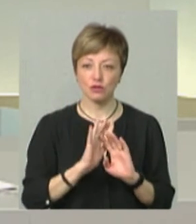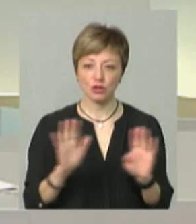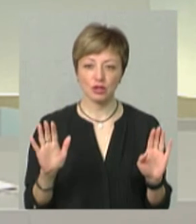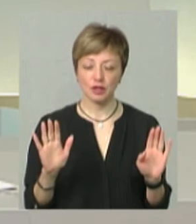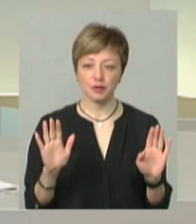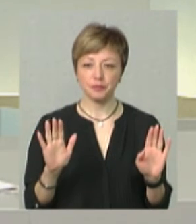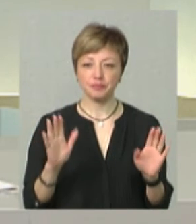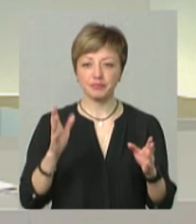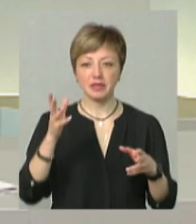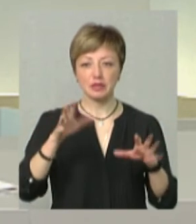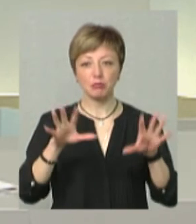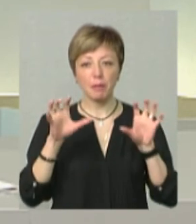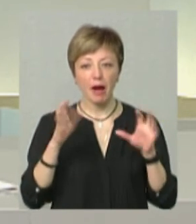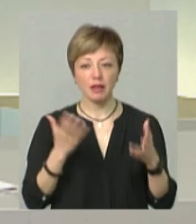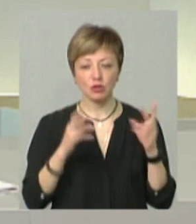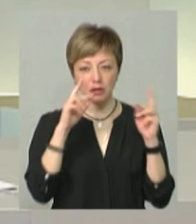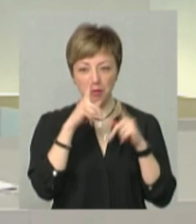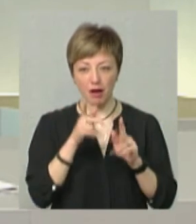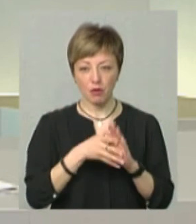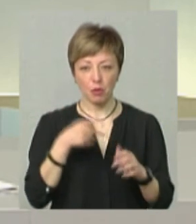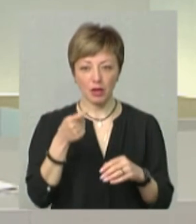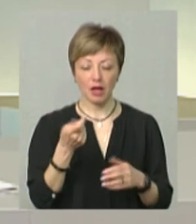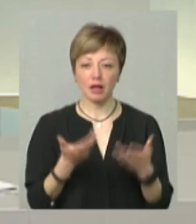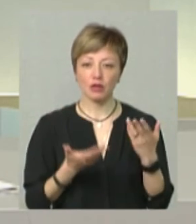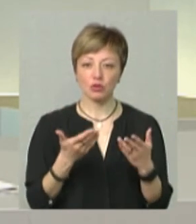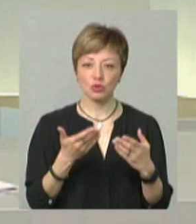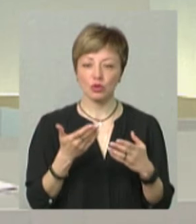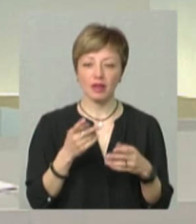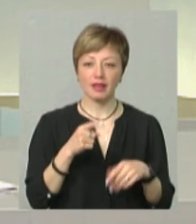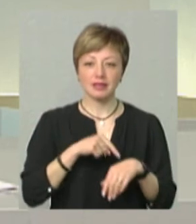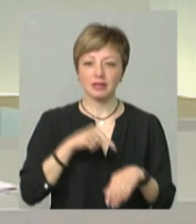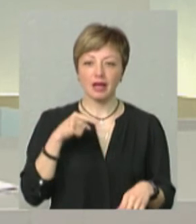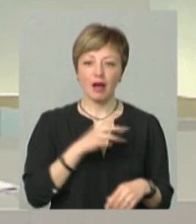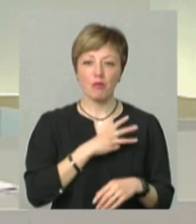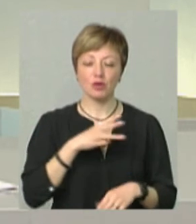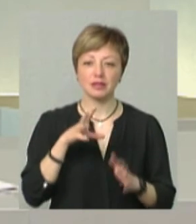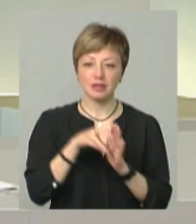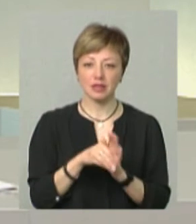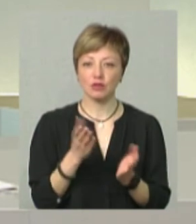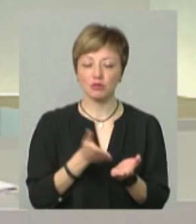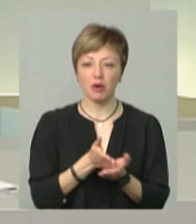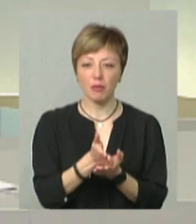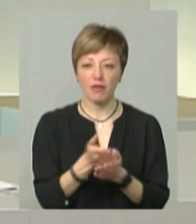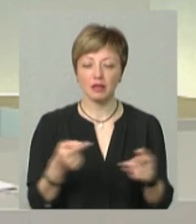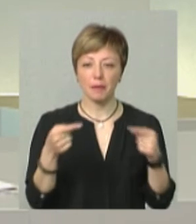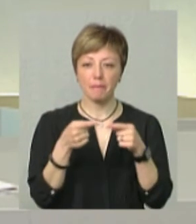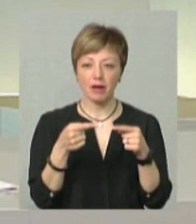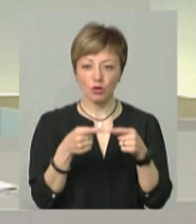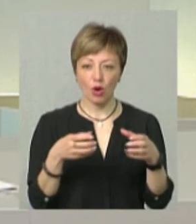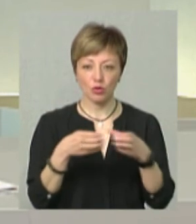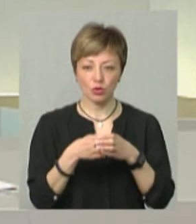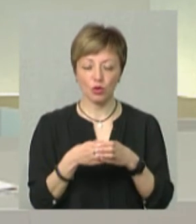сприймається, якщо її неправильно подати, якщо не затребувати ту емоційну складову, якщо не спрямувати це на певну цільову